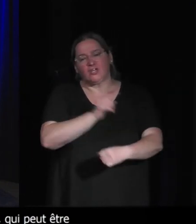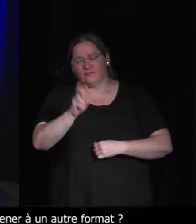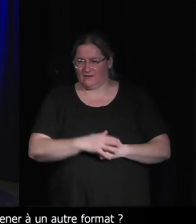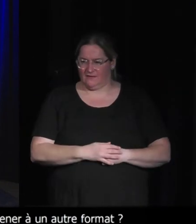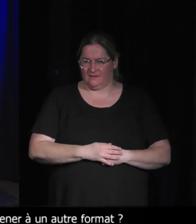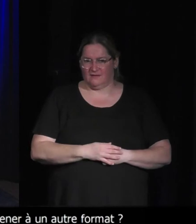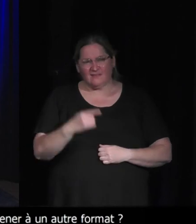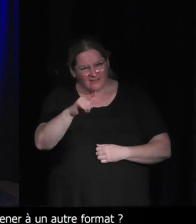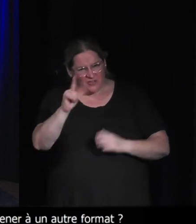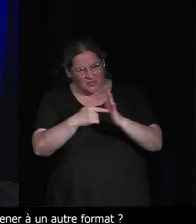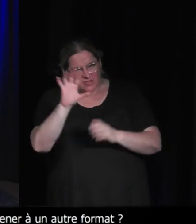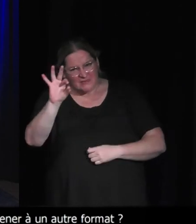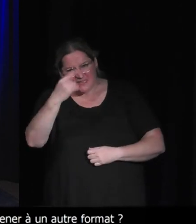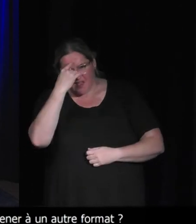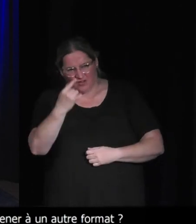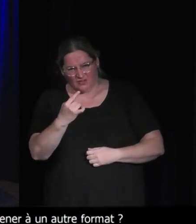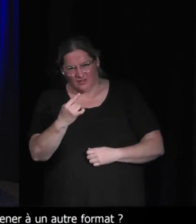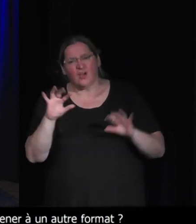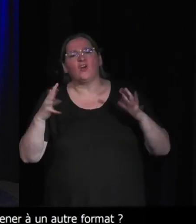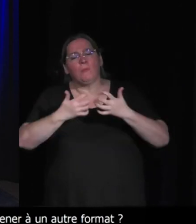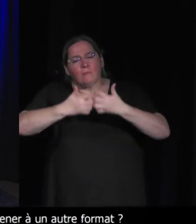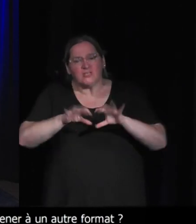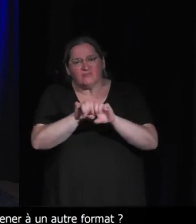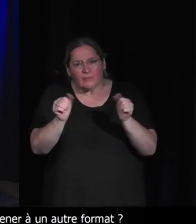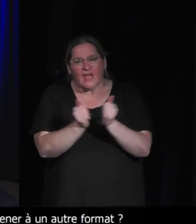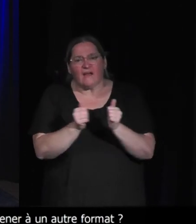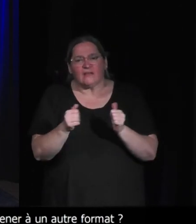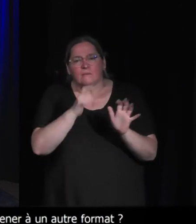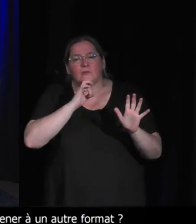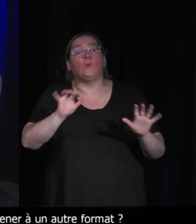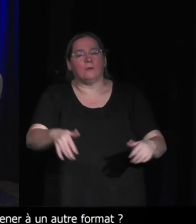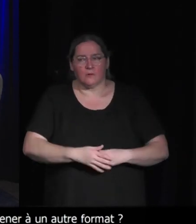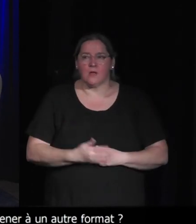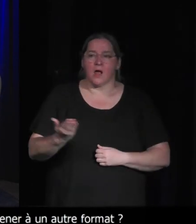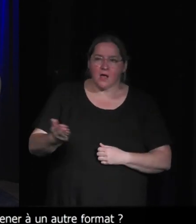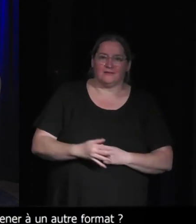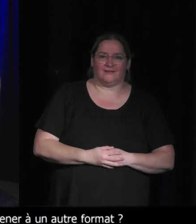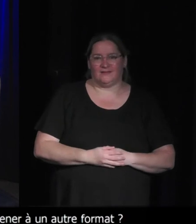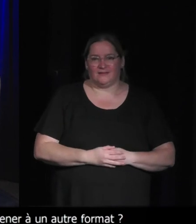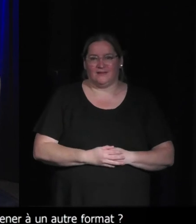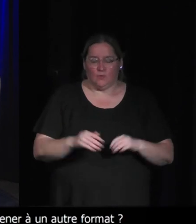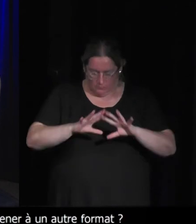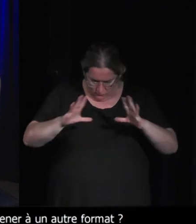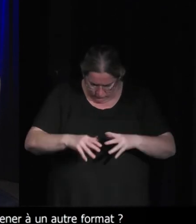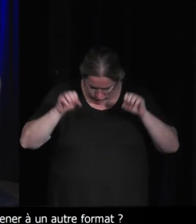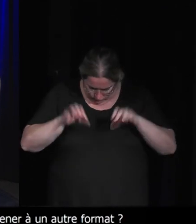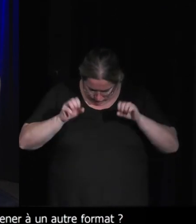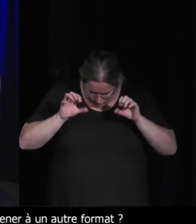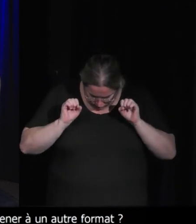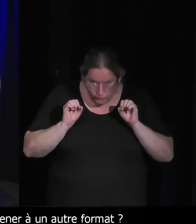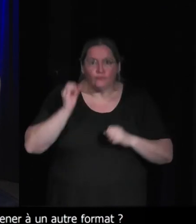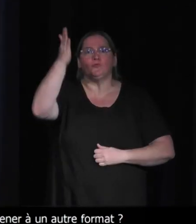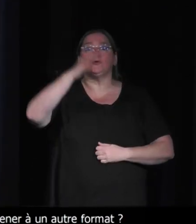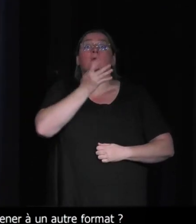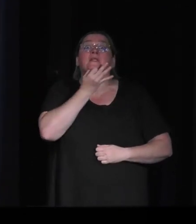fabriquer les machines en 2050 niveau métaux ? C'est ça, c'est peut-être le tournant. Thomas ? Je n pas de boule de cristal donc c'est très compliqué à